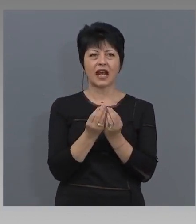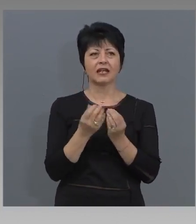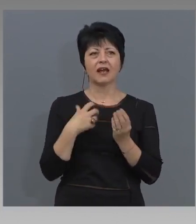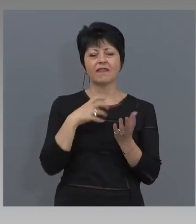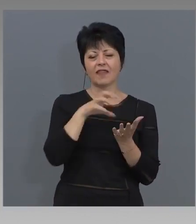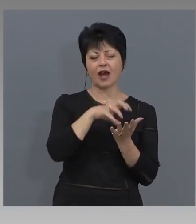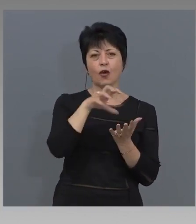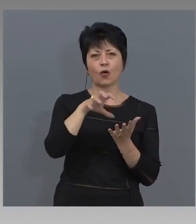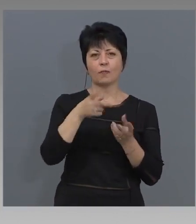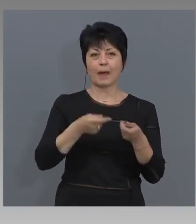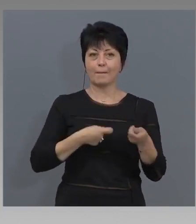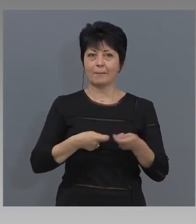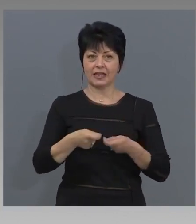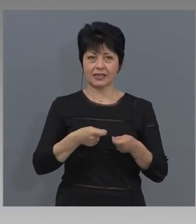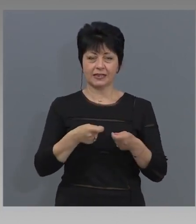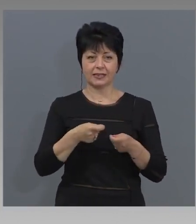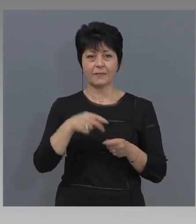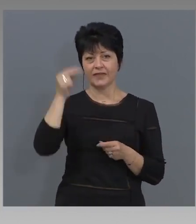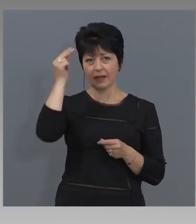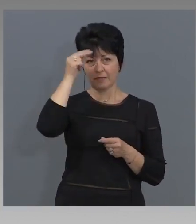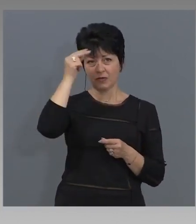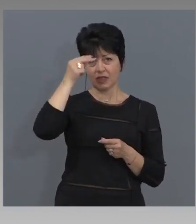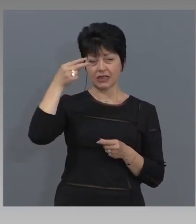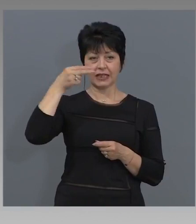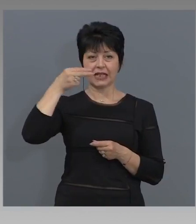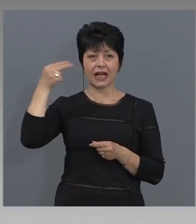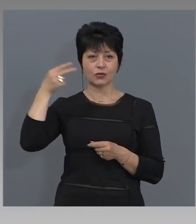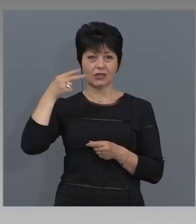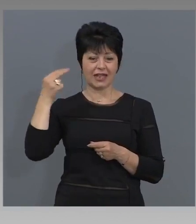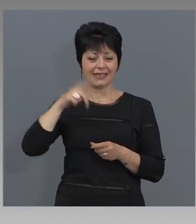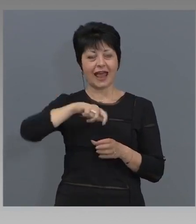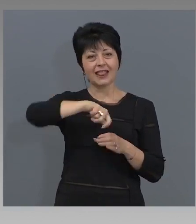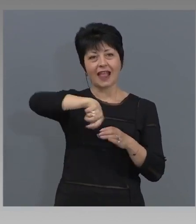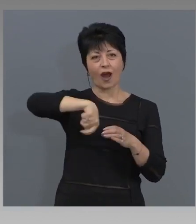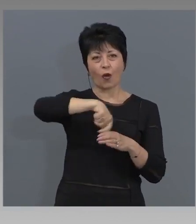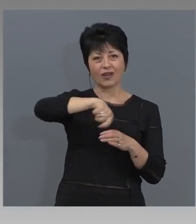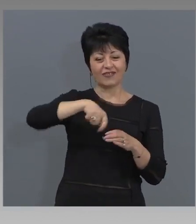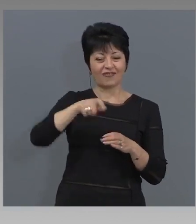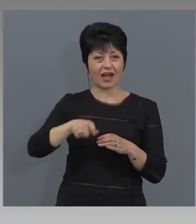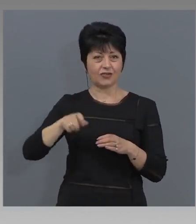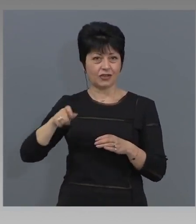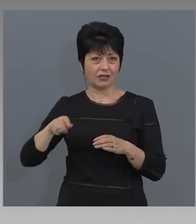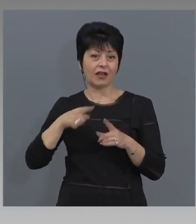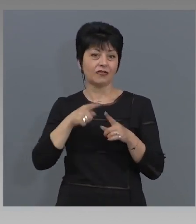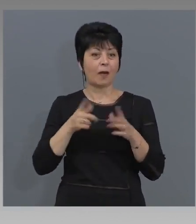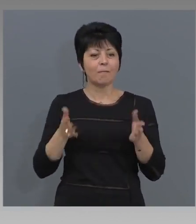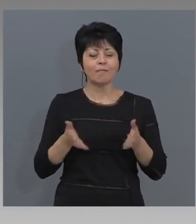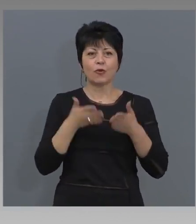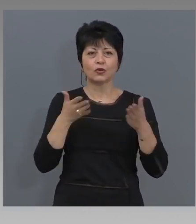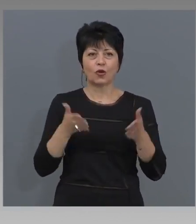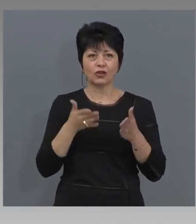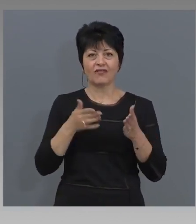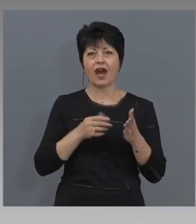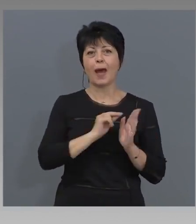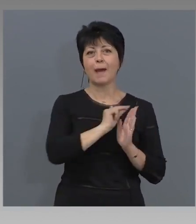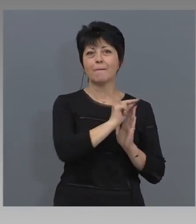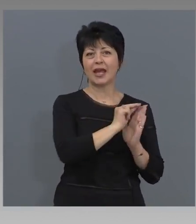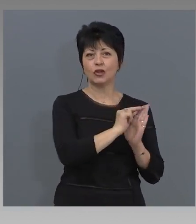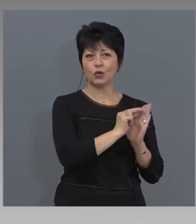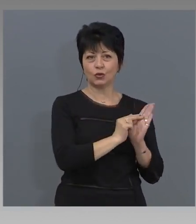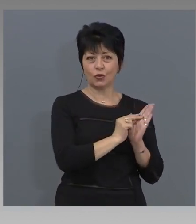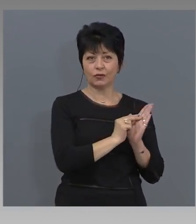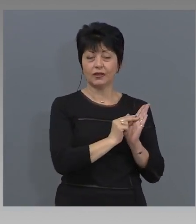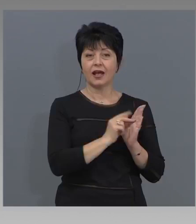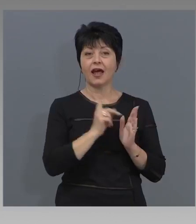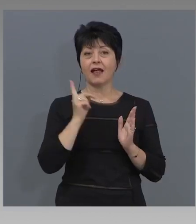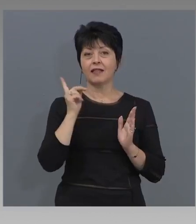наистина е важно да кажа, българската асоциация на професионалните готвачи разработва менютата, лично в лицето на Андре Токев, така